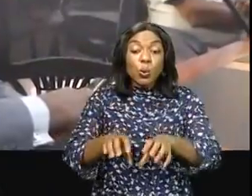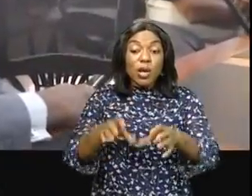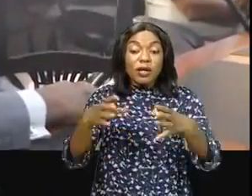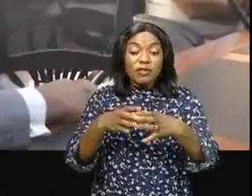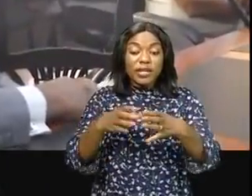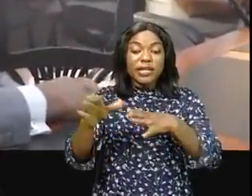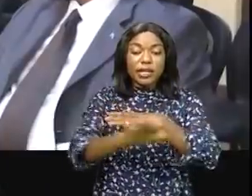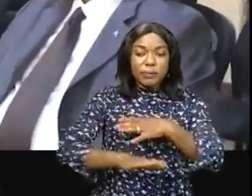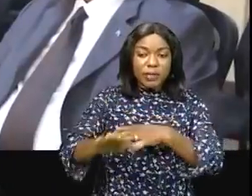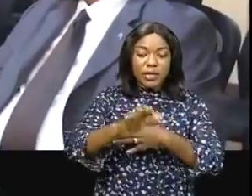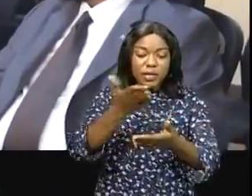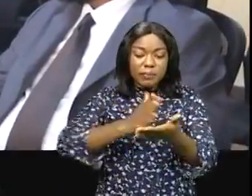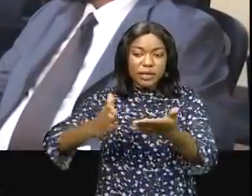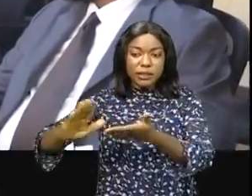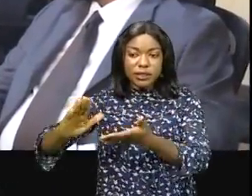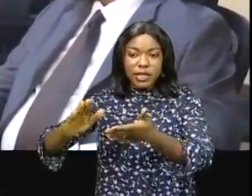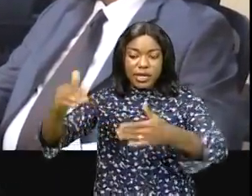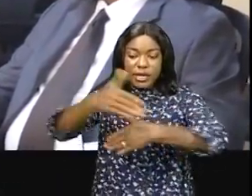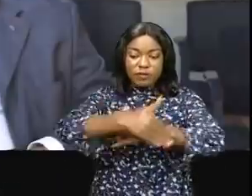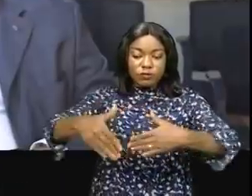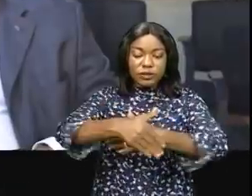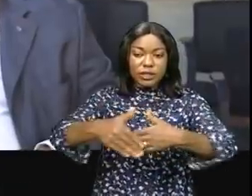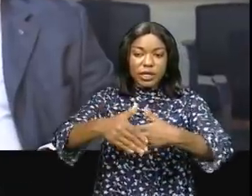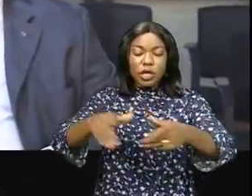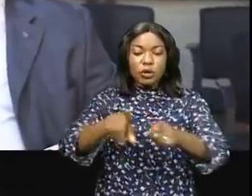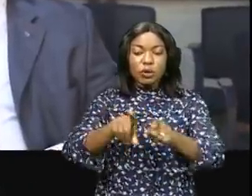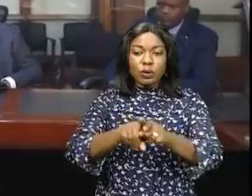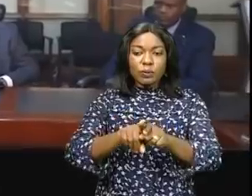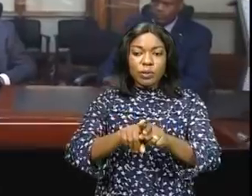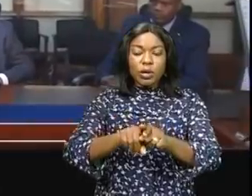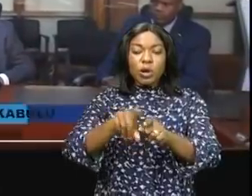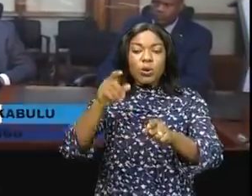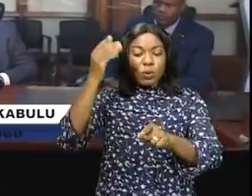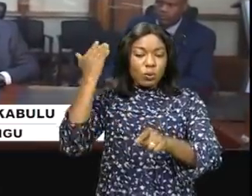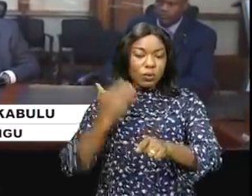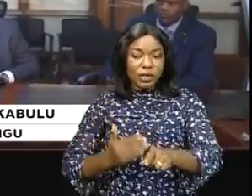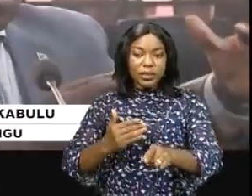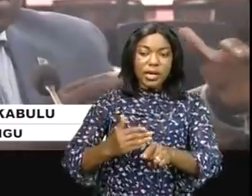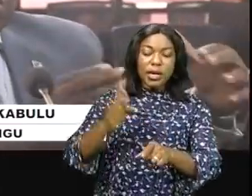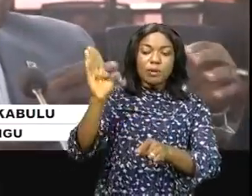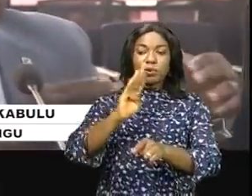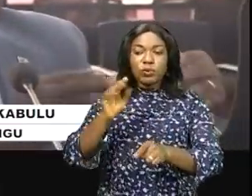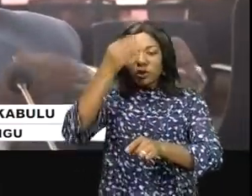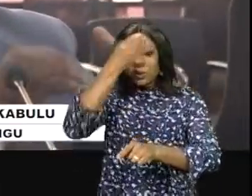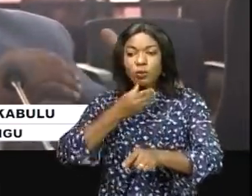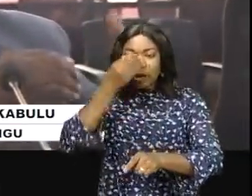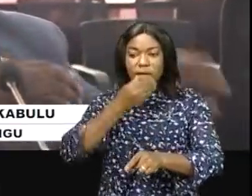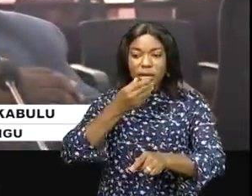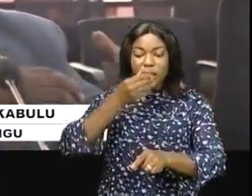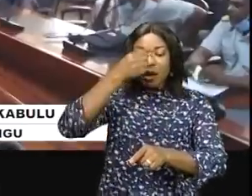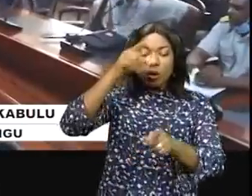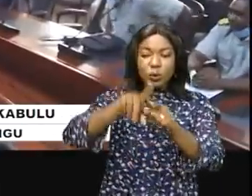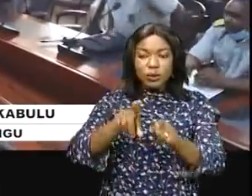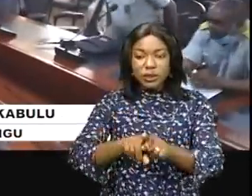les pays qui partagent les frontières telles que l'Ouganda, le Burundi, le Rwanda, le Soudan du Sud,